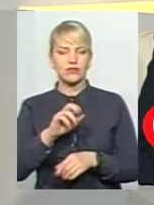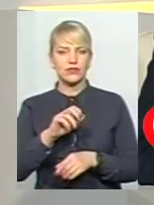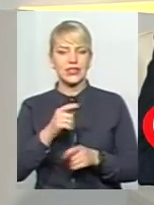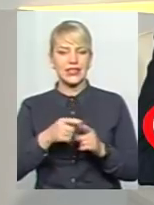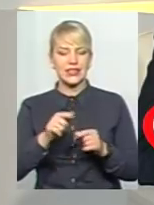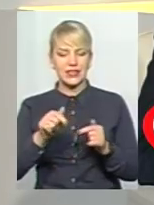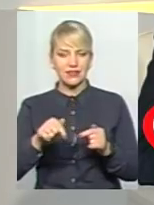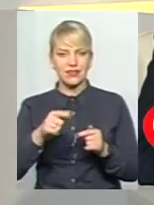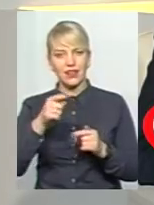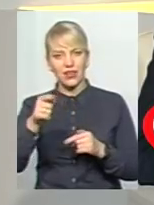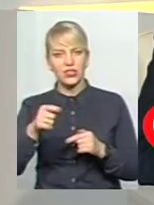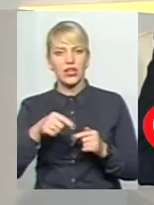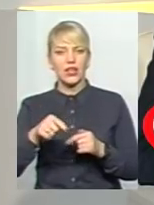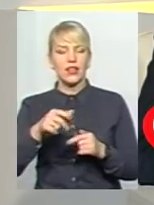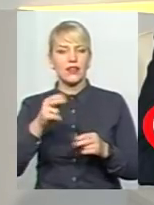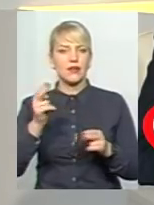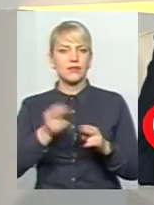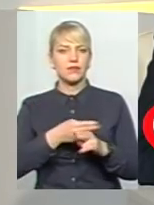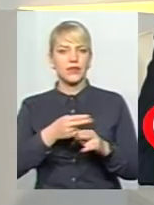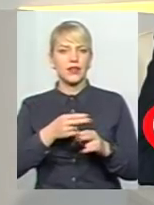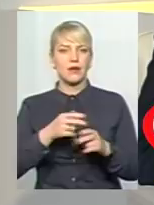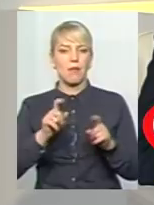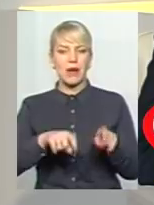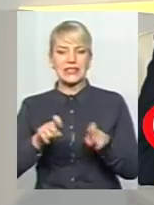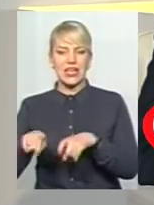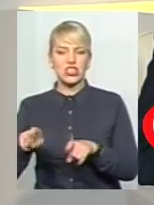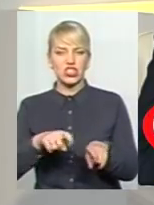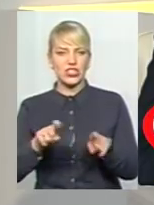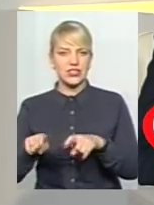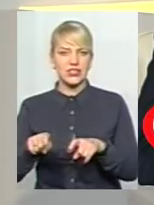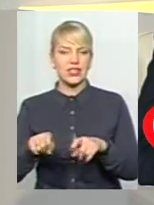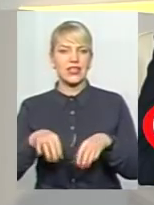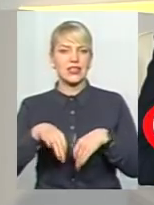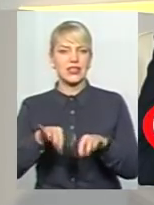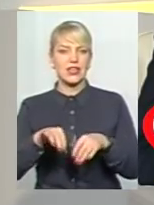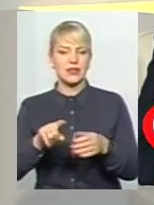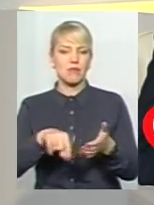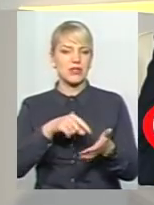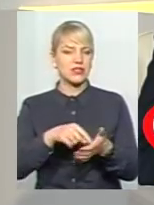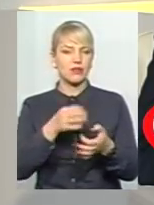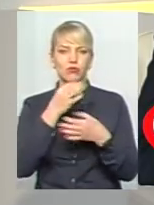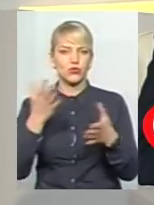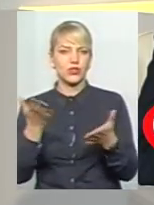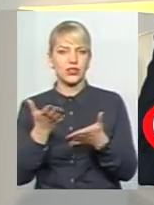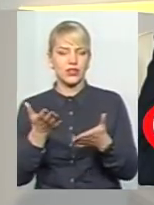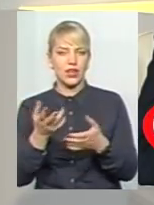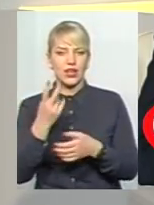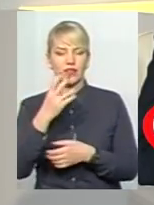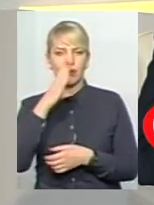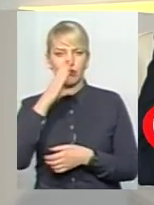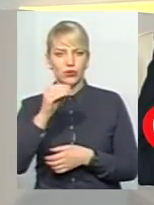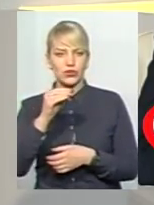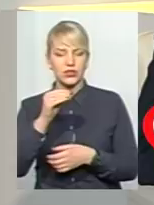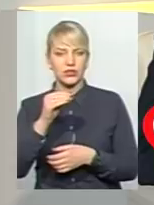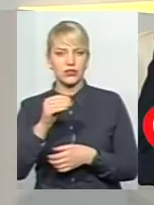відсутній повністі пасажирський транспорт. Мійський, людина, чи все. Дві маршрутки зранку 12